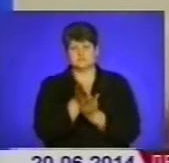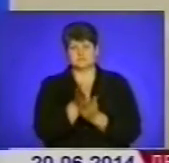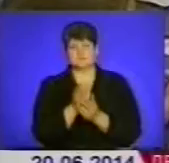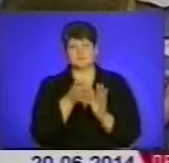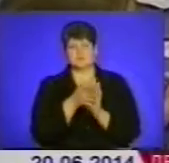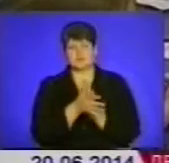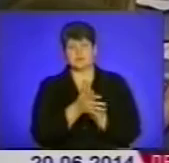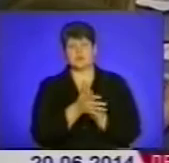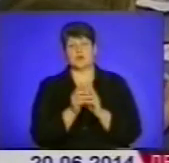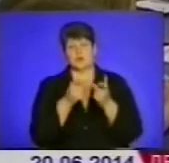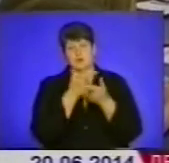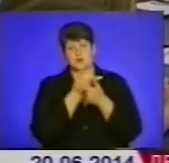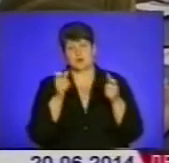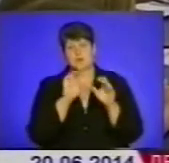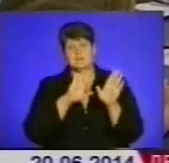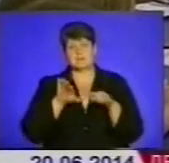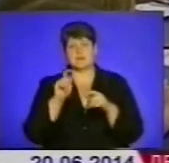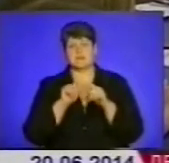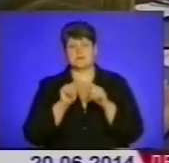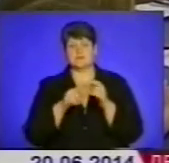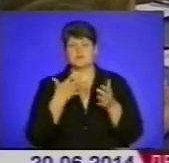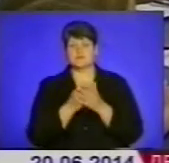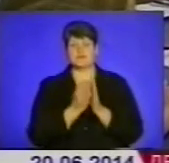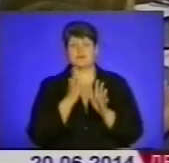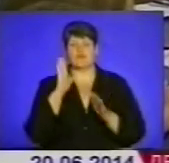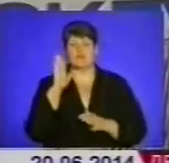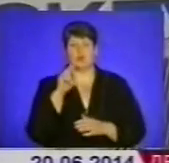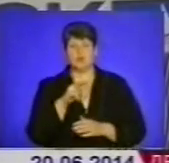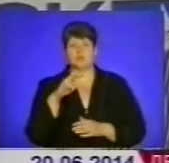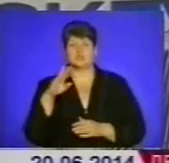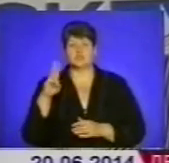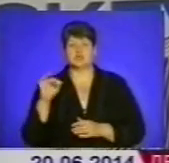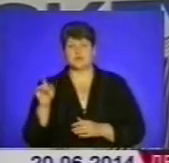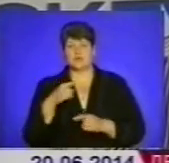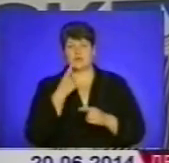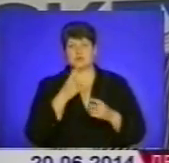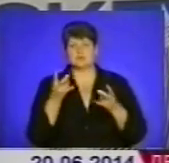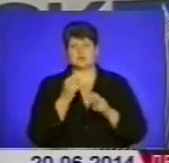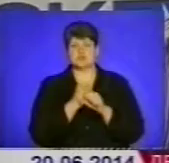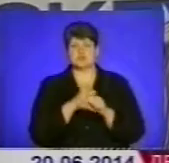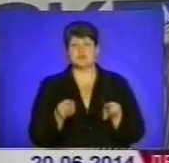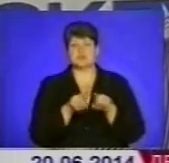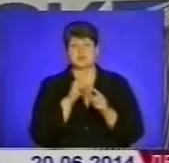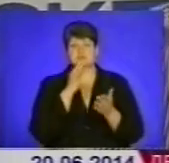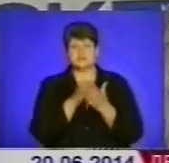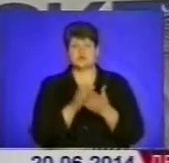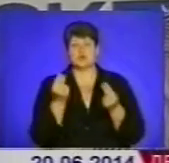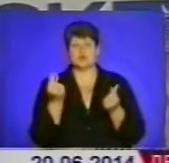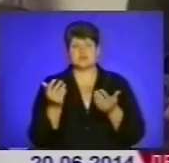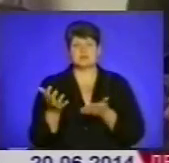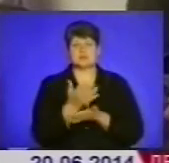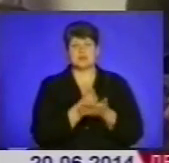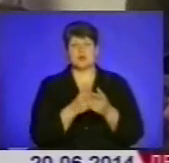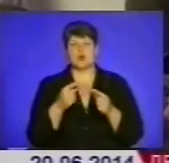оголосять після перевірки. У свою чергу, Любомир Шимків наполягає зробити такий же звіт про гроші, які збирали організації